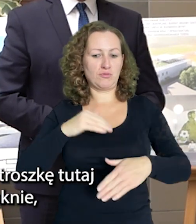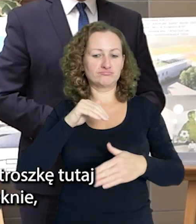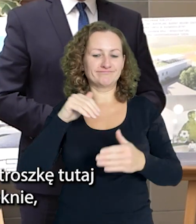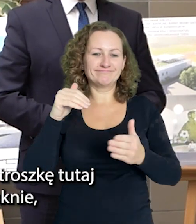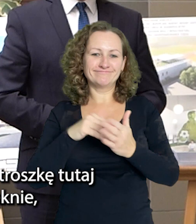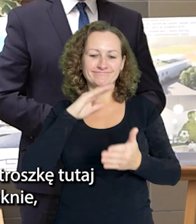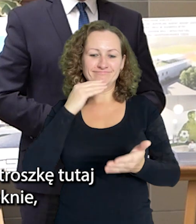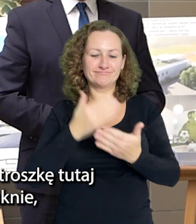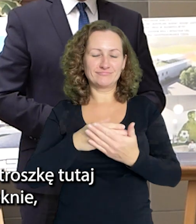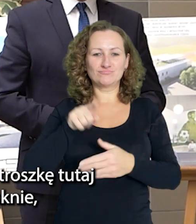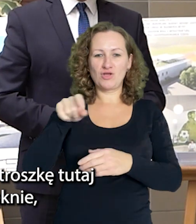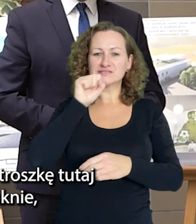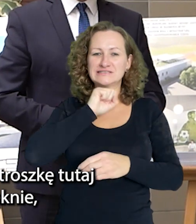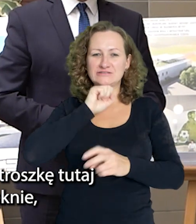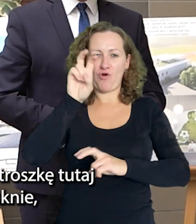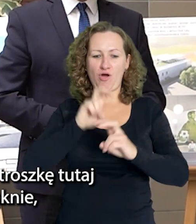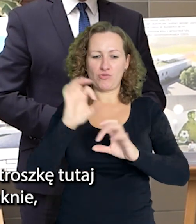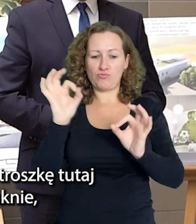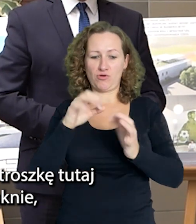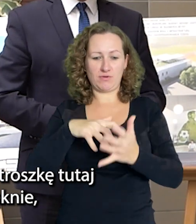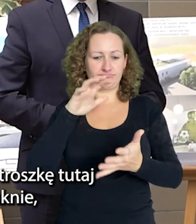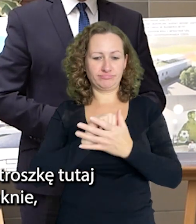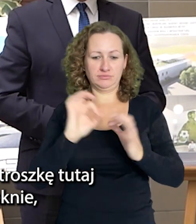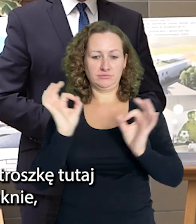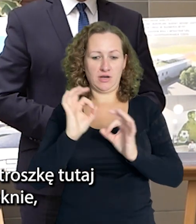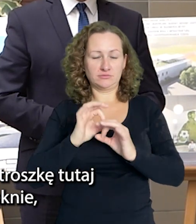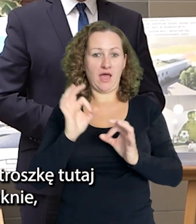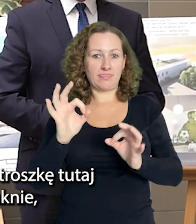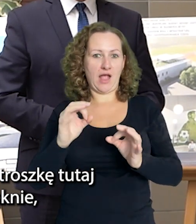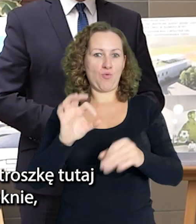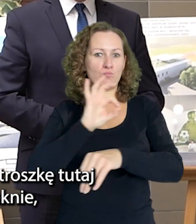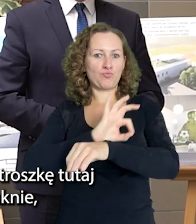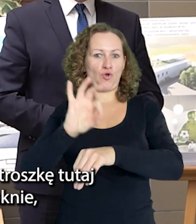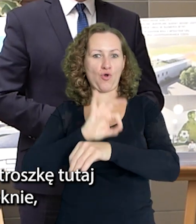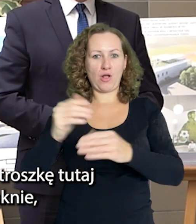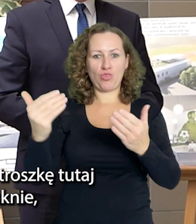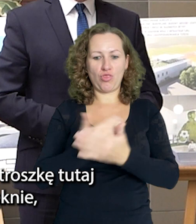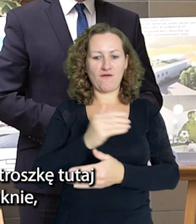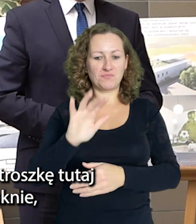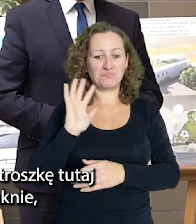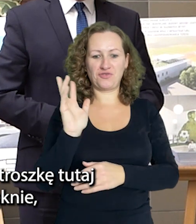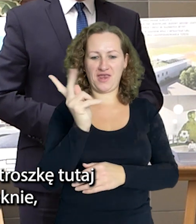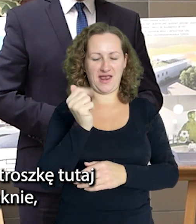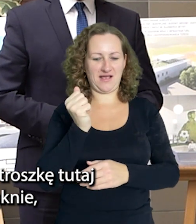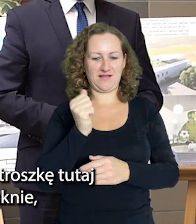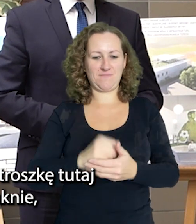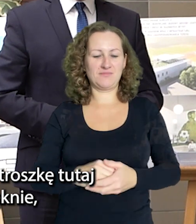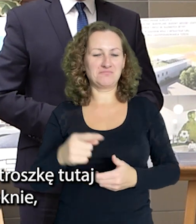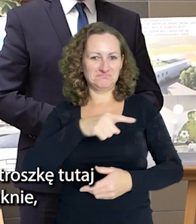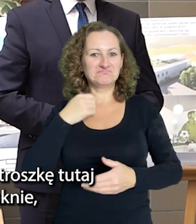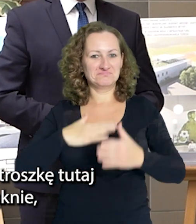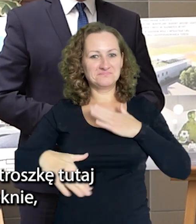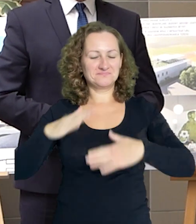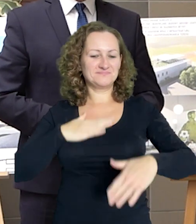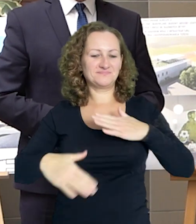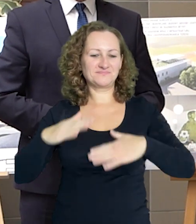I bardzo cieszymy się, bo trzeba przyznać, że ten były hotel troszkę tutaj straszył, więc ten nowy projekt wygląda bardzo